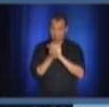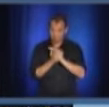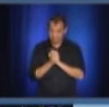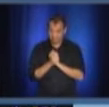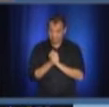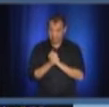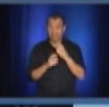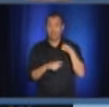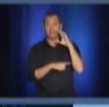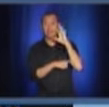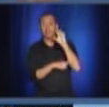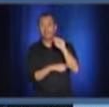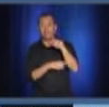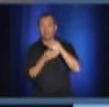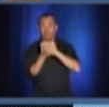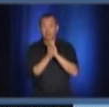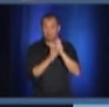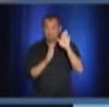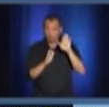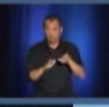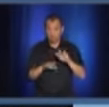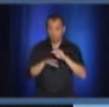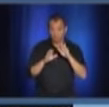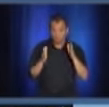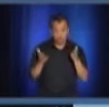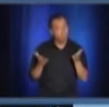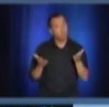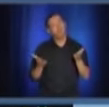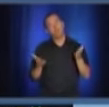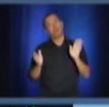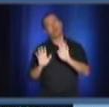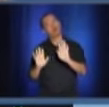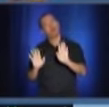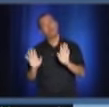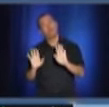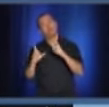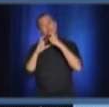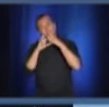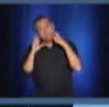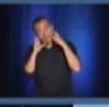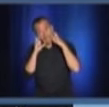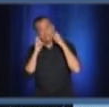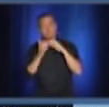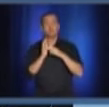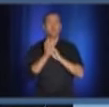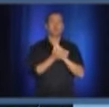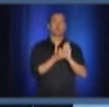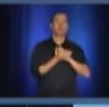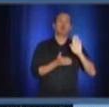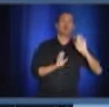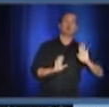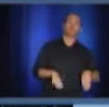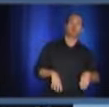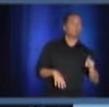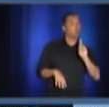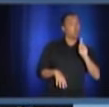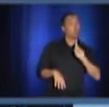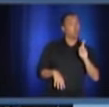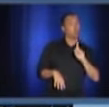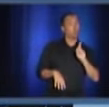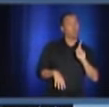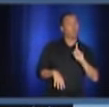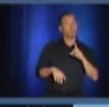gens se laver les mains et moins de sites pour se laver les mains. Il ne faudrait pas que vous remplaciez ça avec le masque. Le masque est très